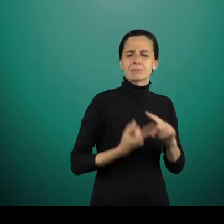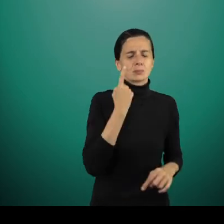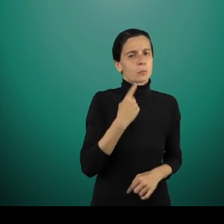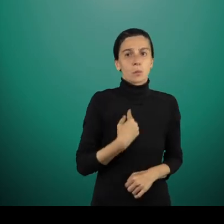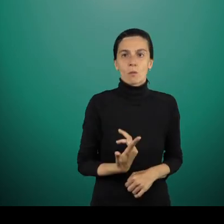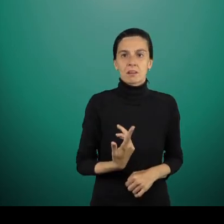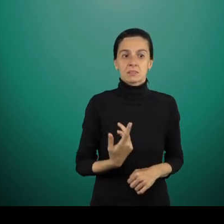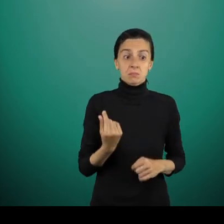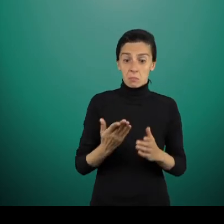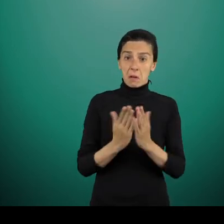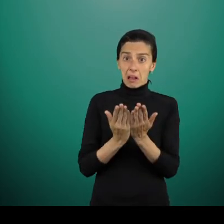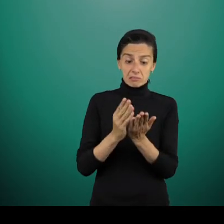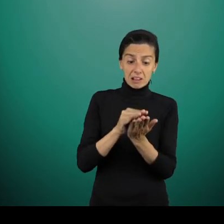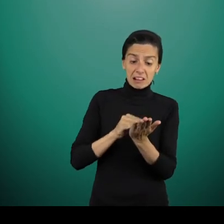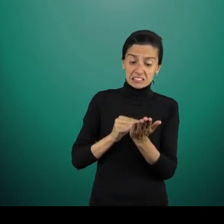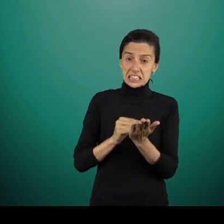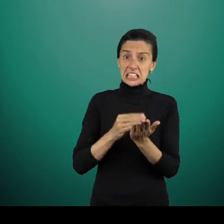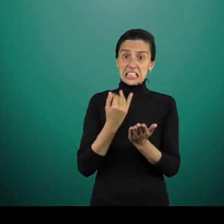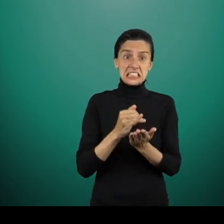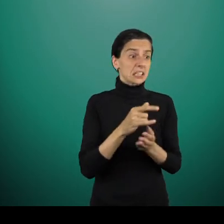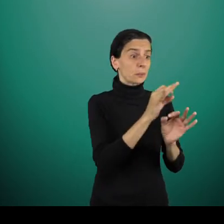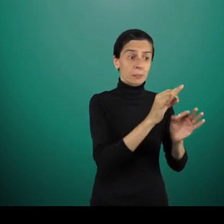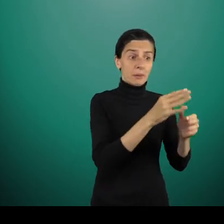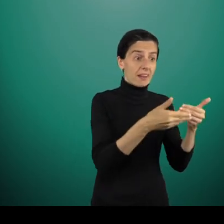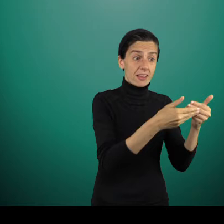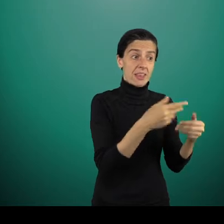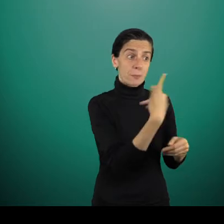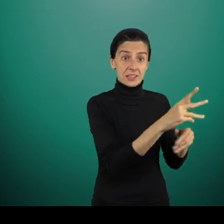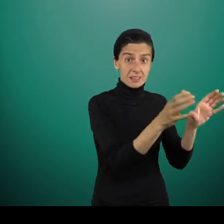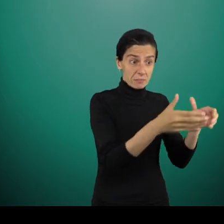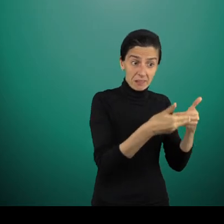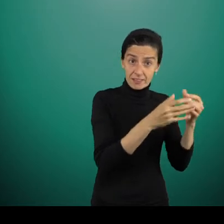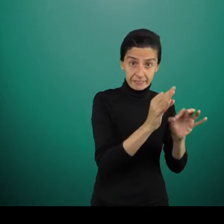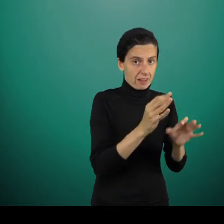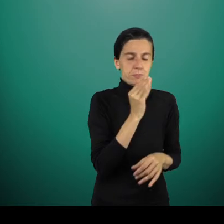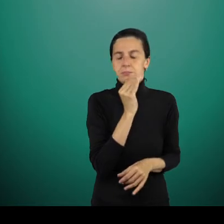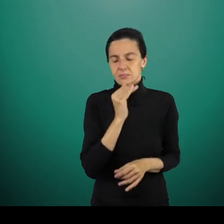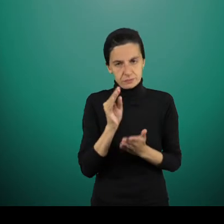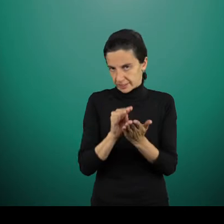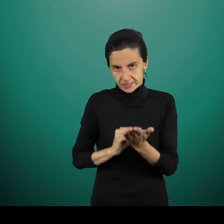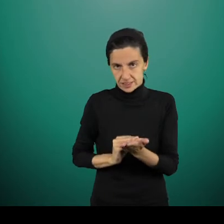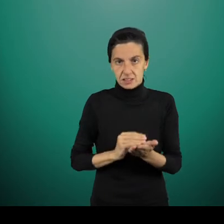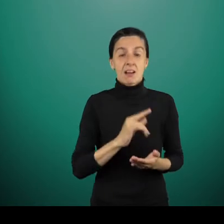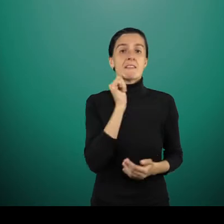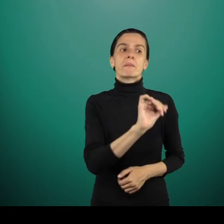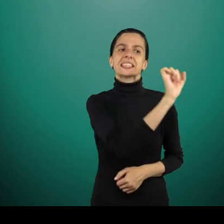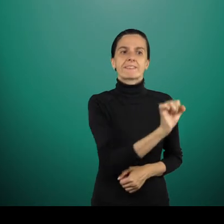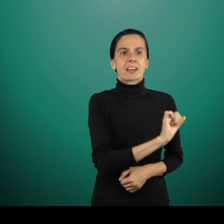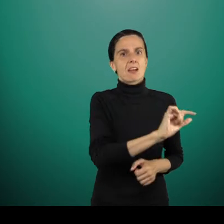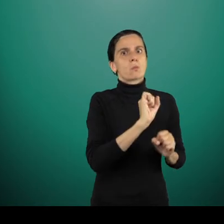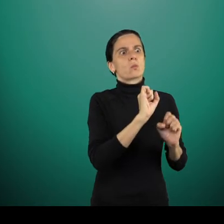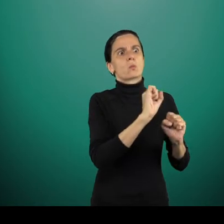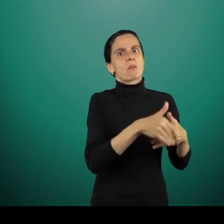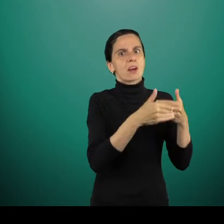would not have been able to write this book without the support of the archive and the staff there. Stephanie, particularly, was incredibly